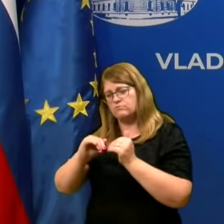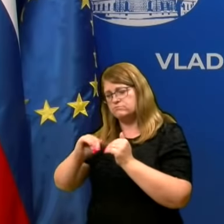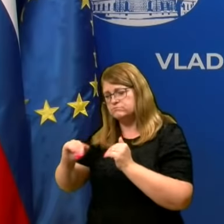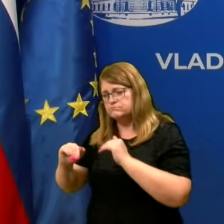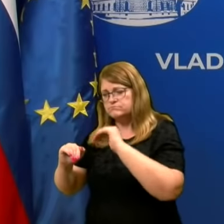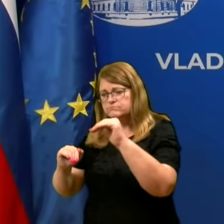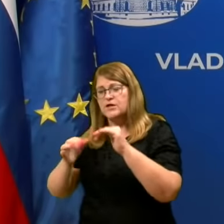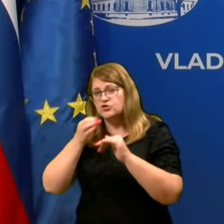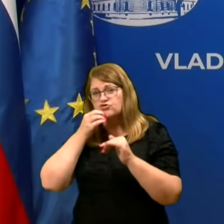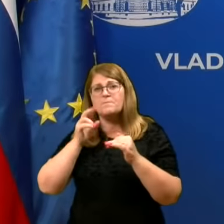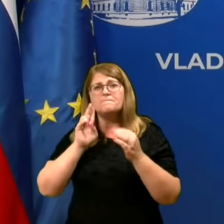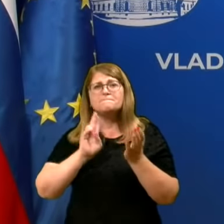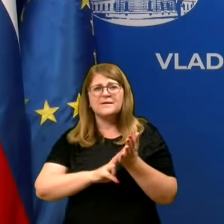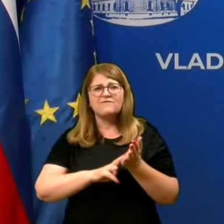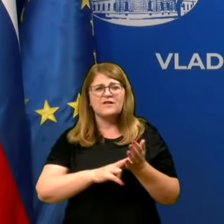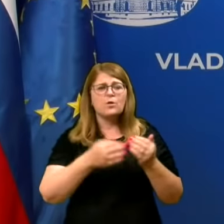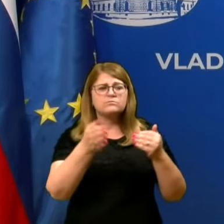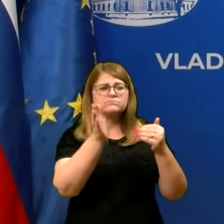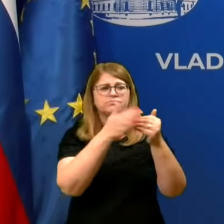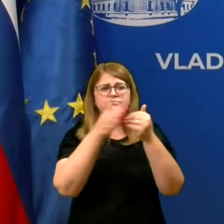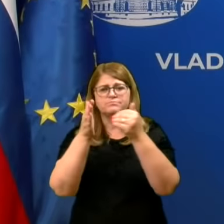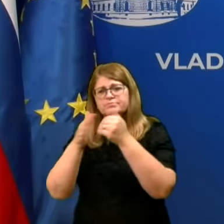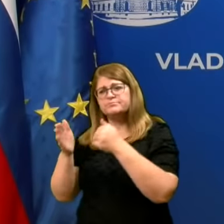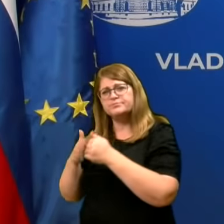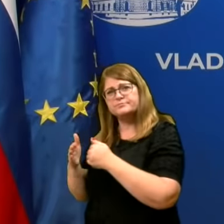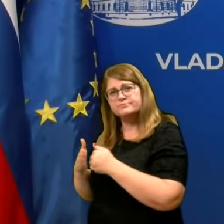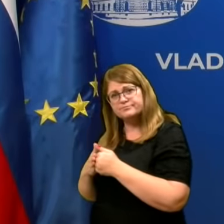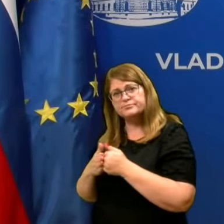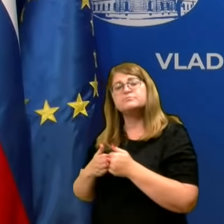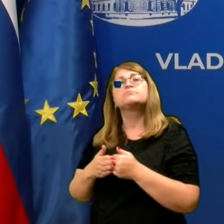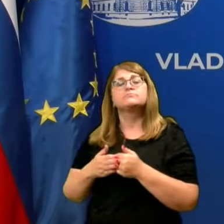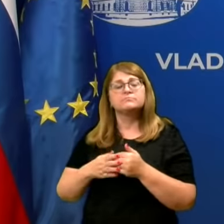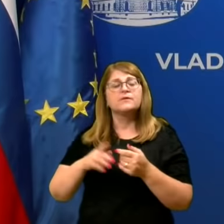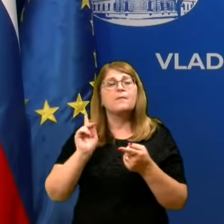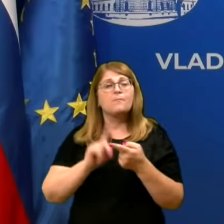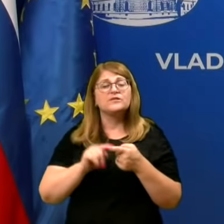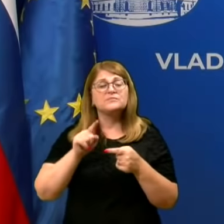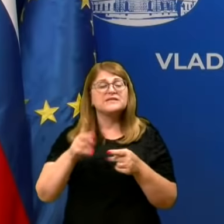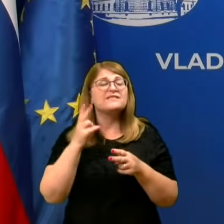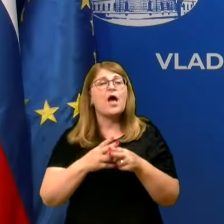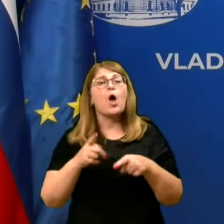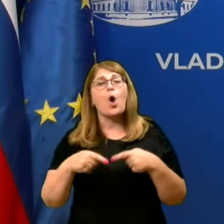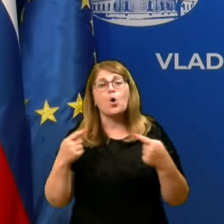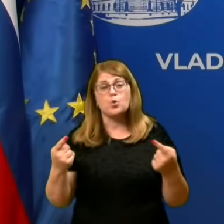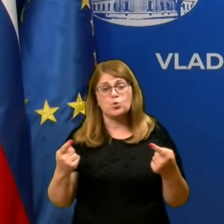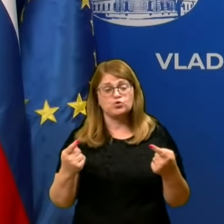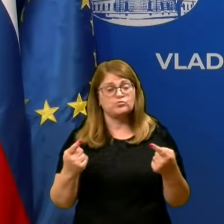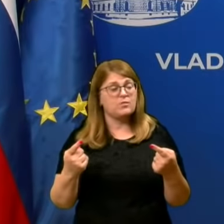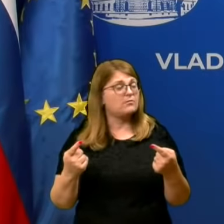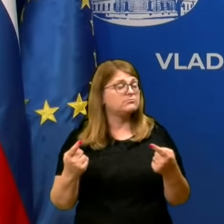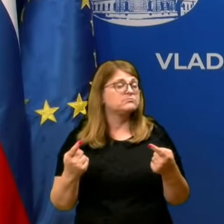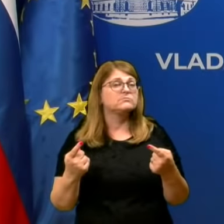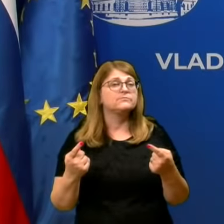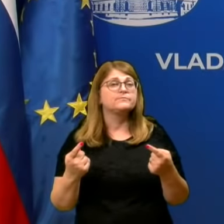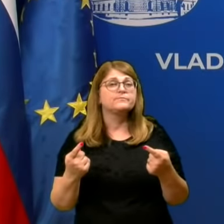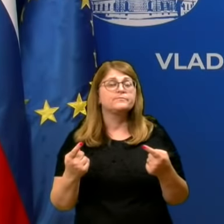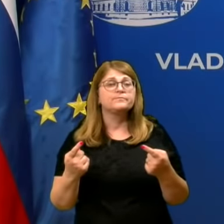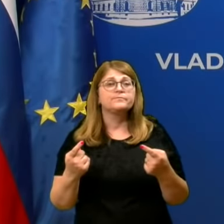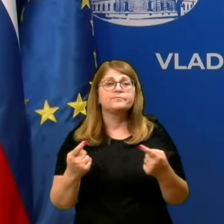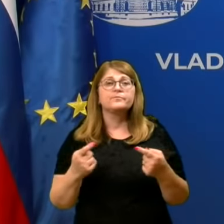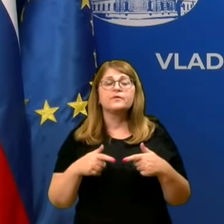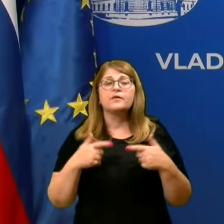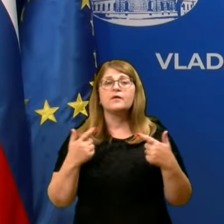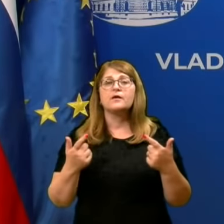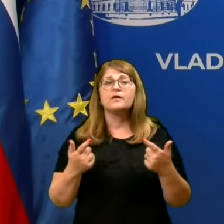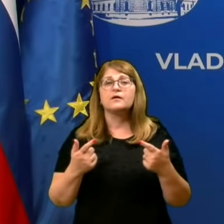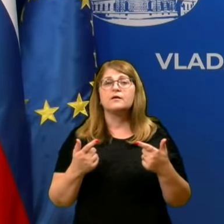nokdown nekaj tako inštitucije, predvidevamo, da se taka okužba do konca, taka epidemija, mini epidemija do konca, lahko